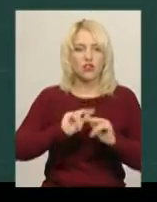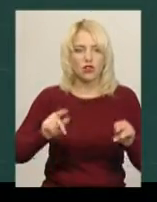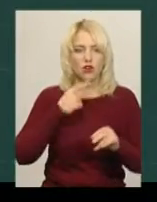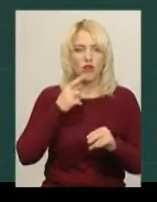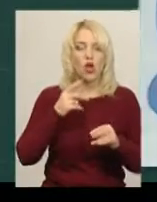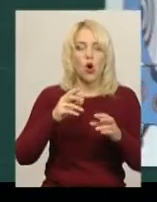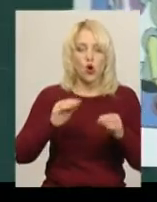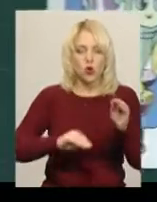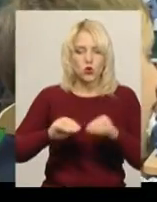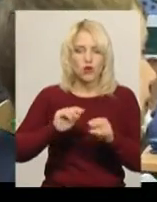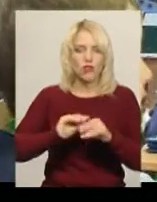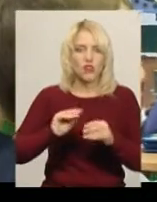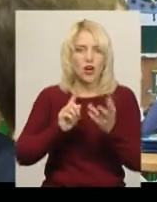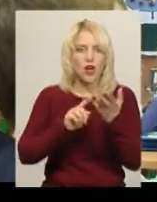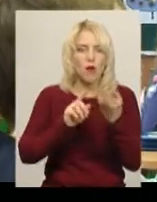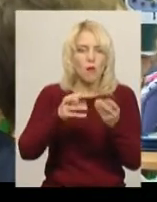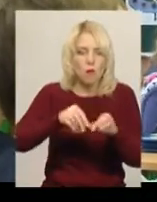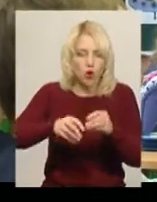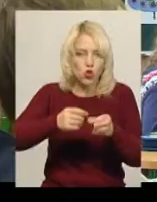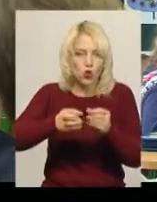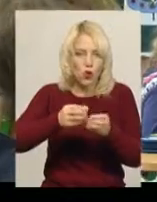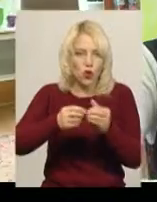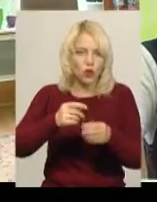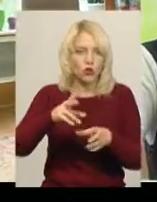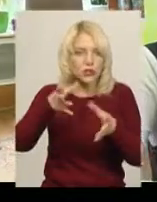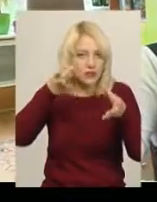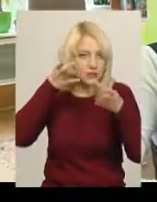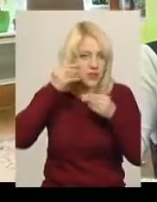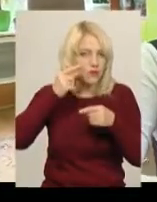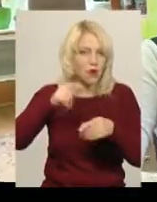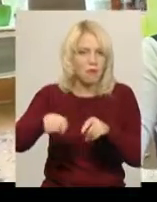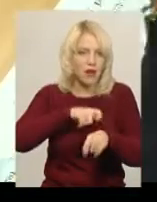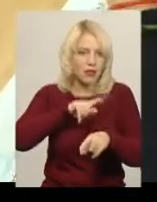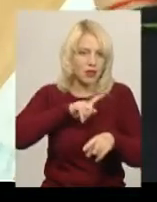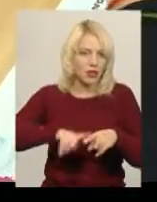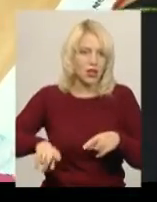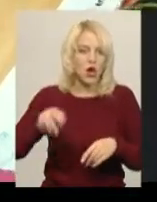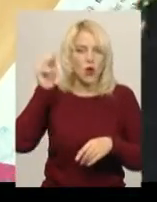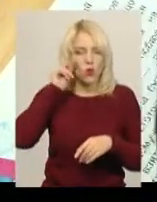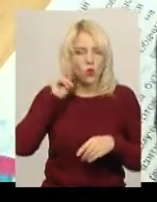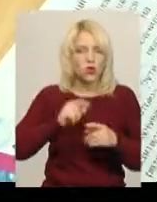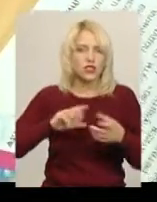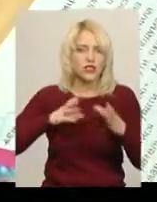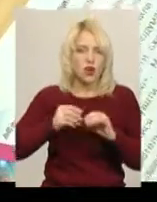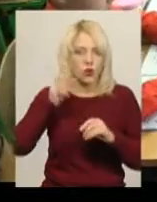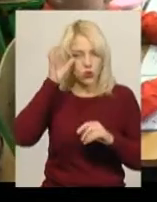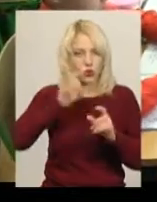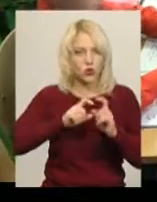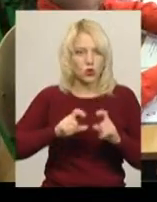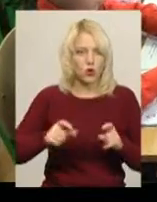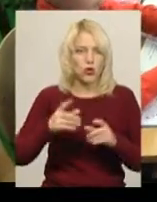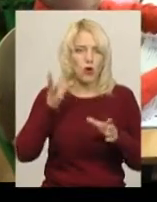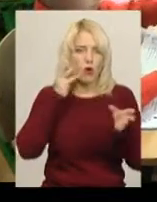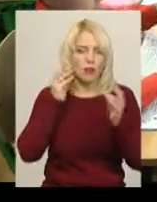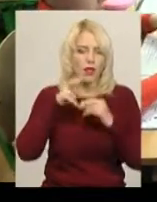дрібну моторику, вчить просторового мислення та стимулює засвоєння матеріалу Ушні Давидковецької загальноосвітньої школи перших третіх ступенів